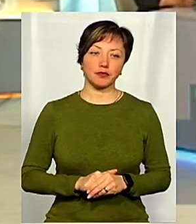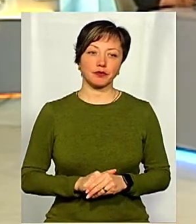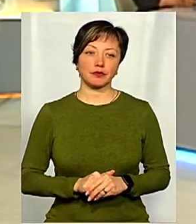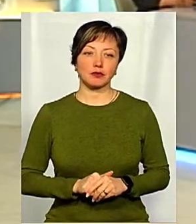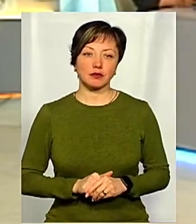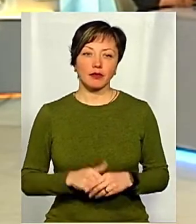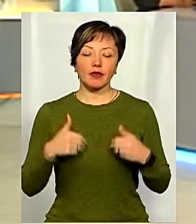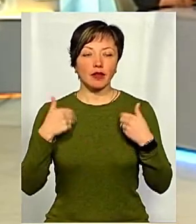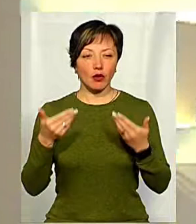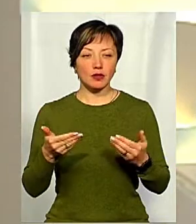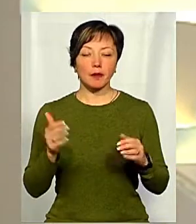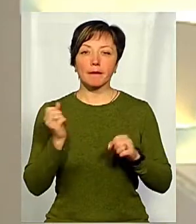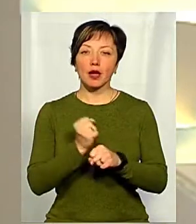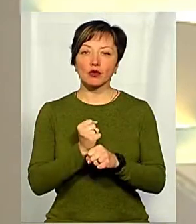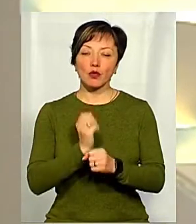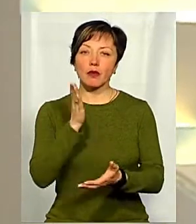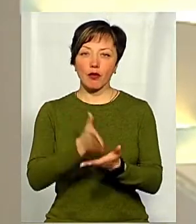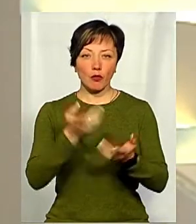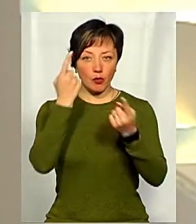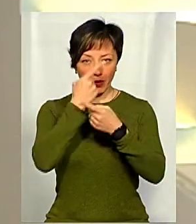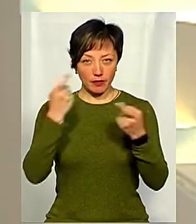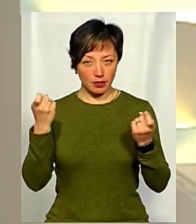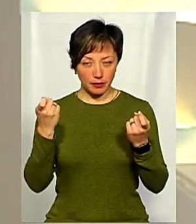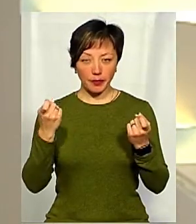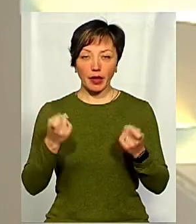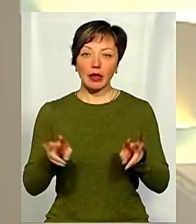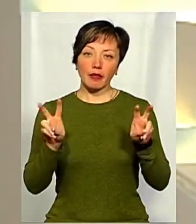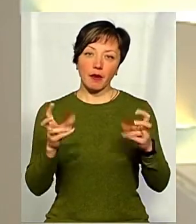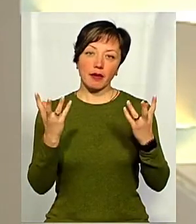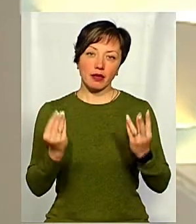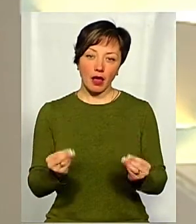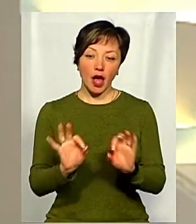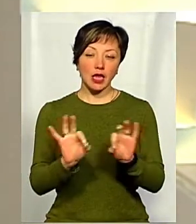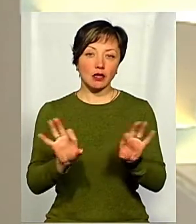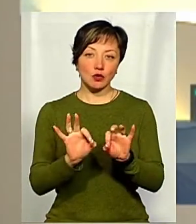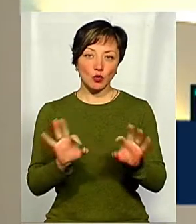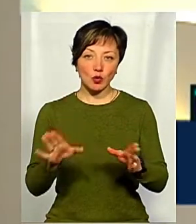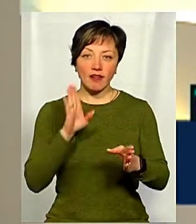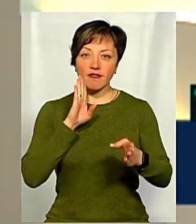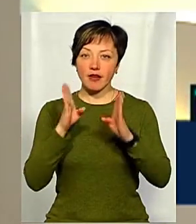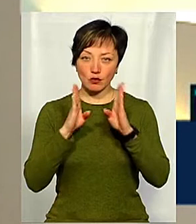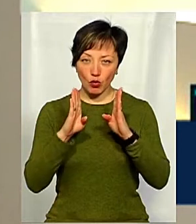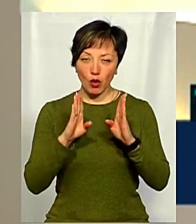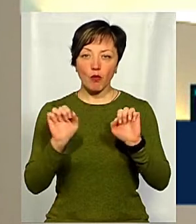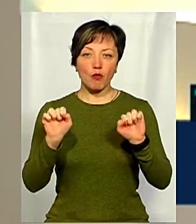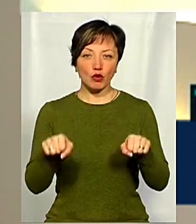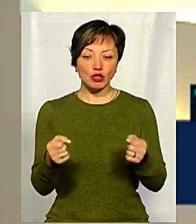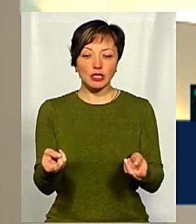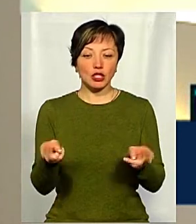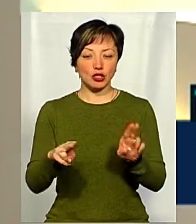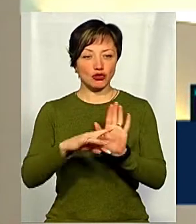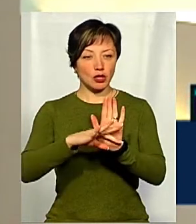вас, пані Наталію. Ми працюємо у прямому етері. Тема дня також транслюється в мережі Facebook, там ви можете